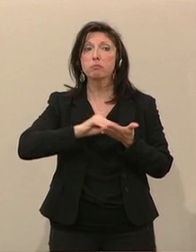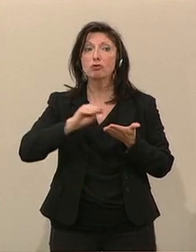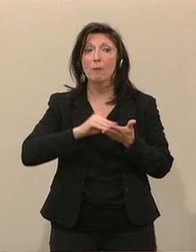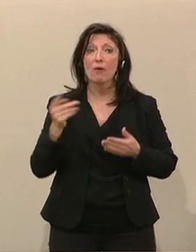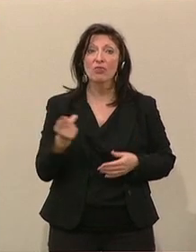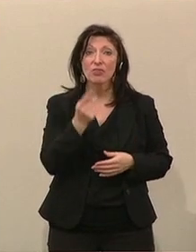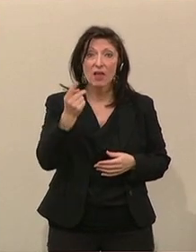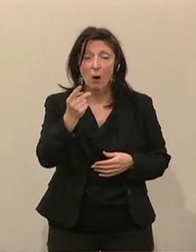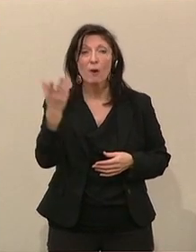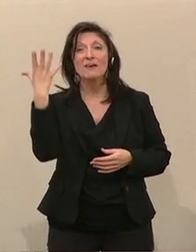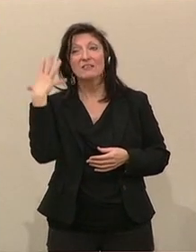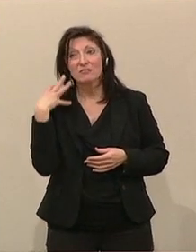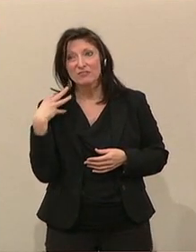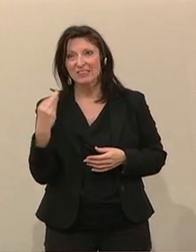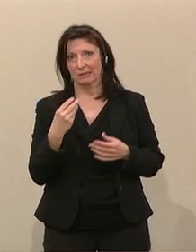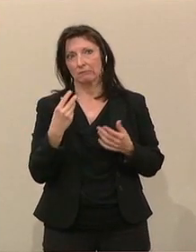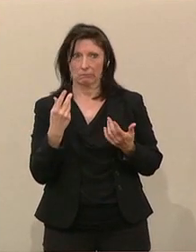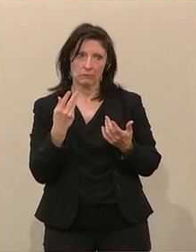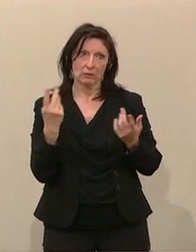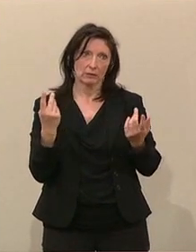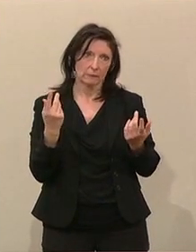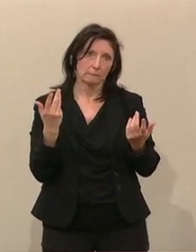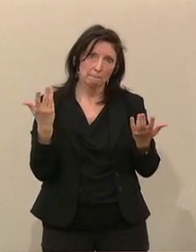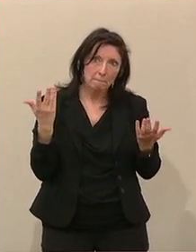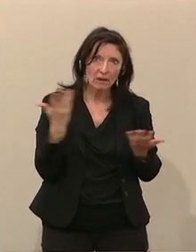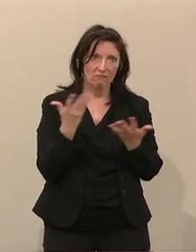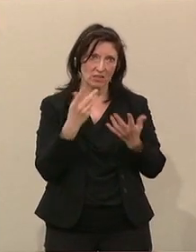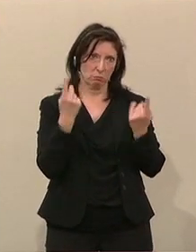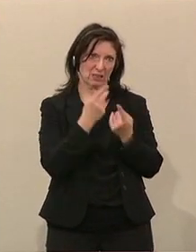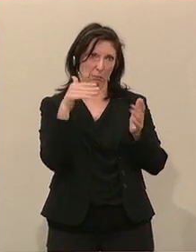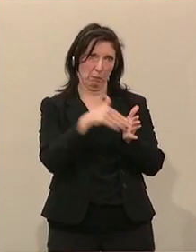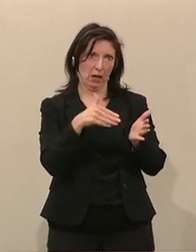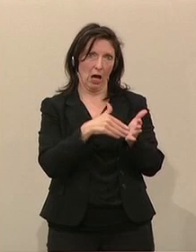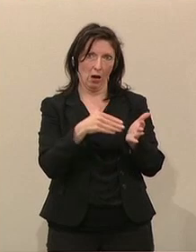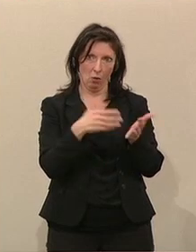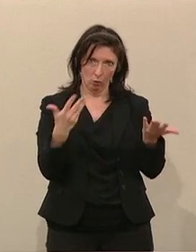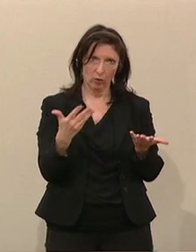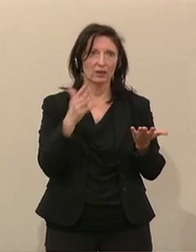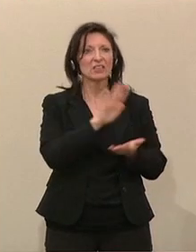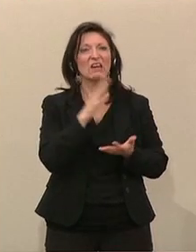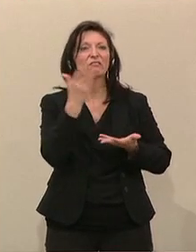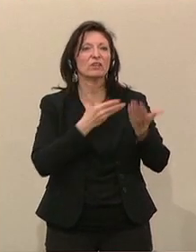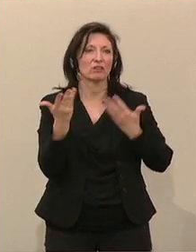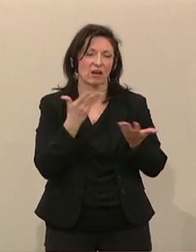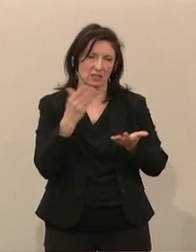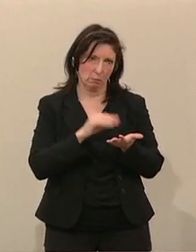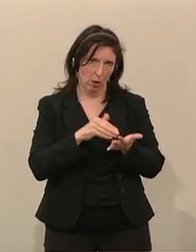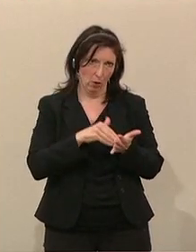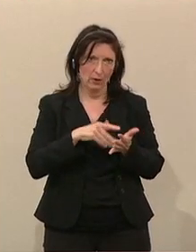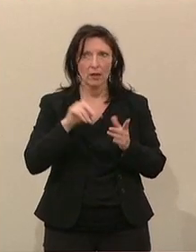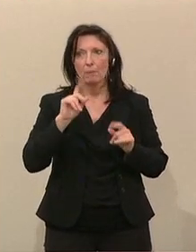wieder an die betriebswirtschaftliche Notwendigkeit heranzuführen. Sprich, die Abschreibungsdauern